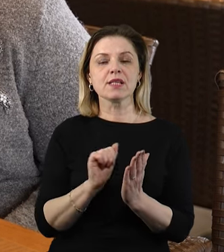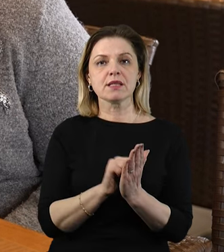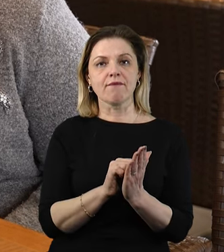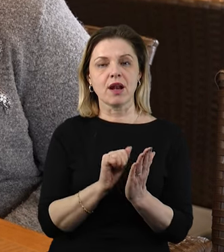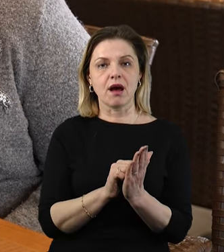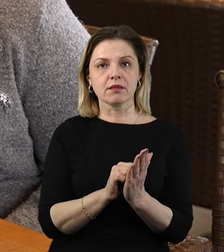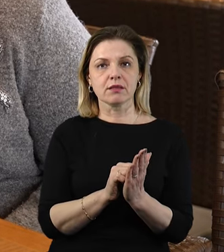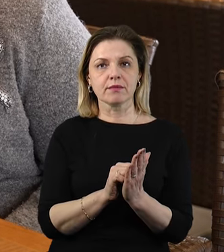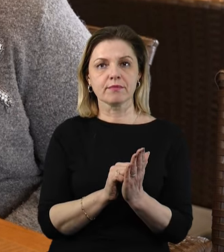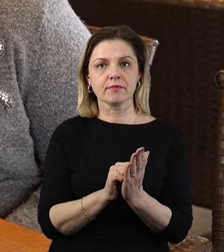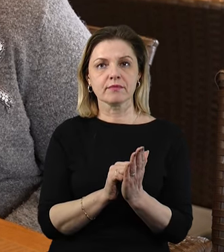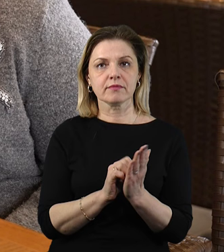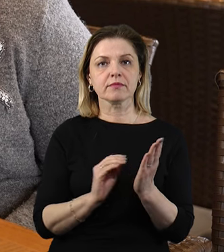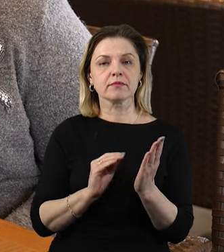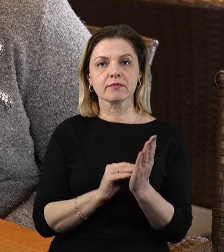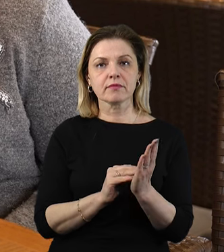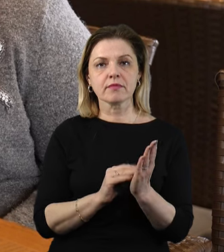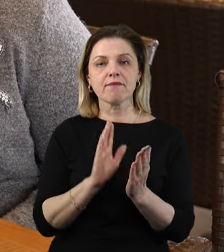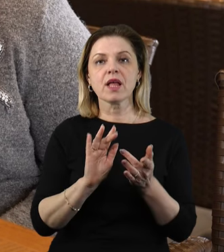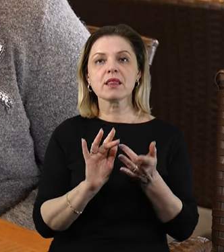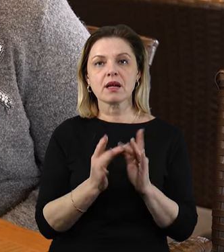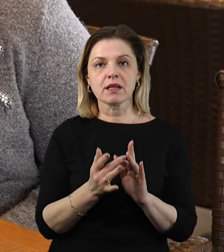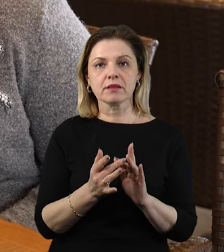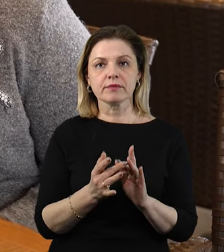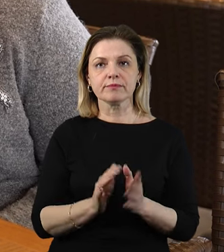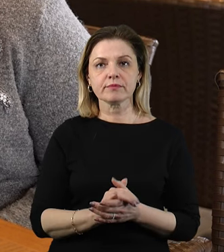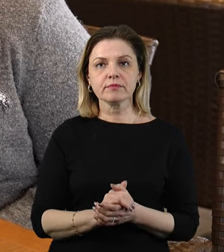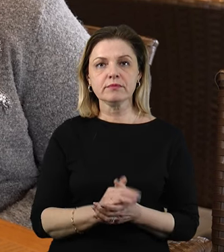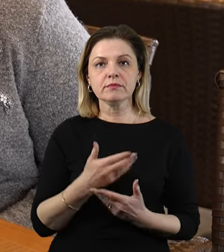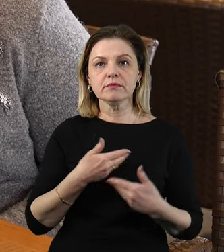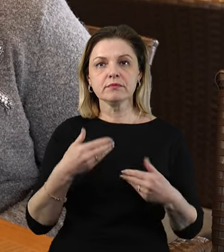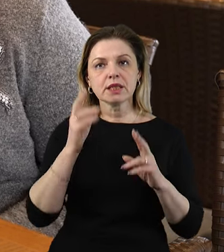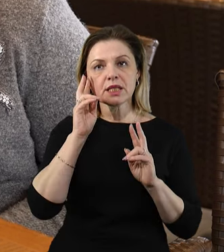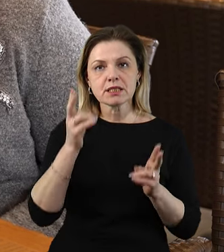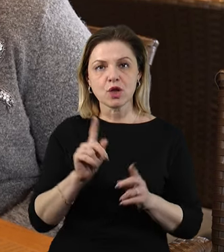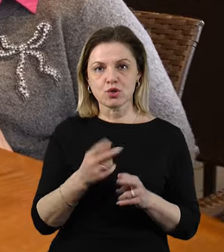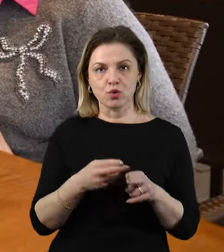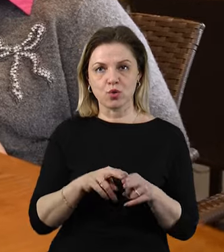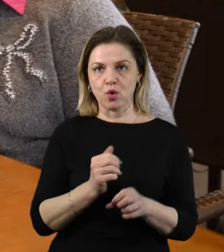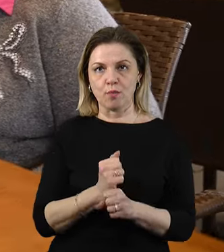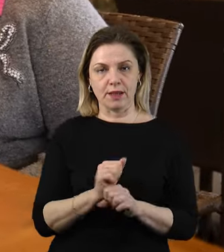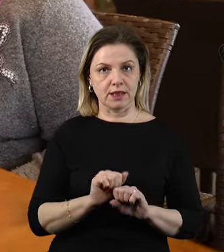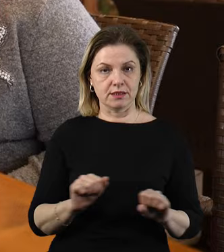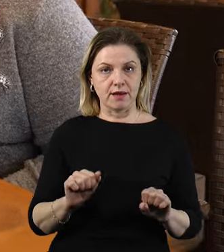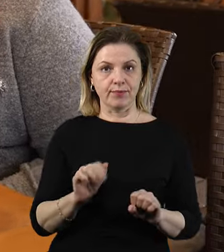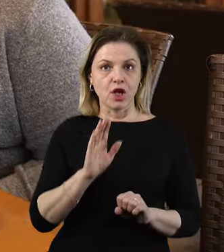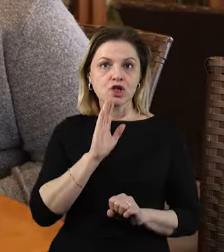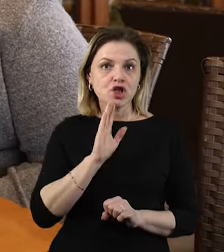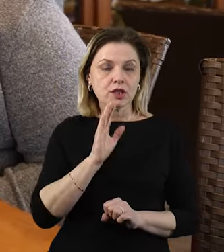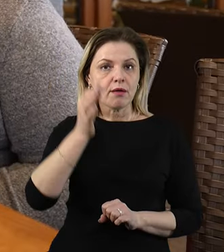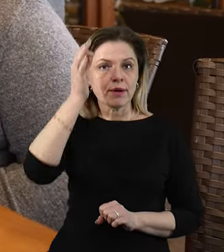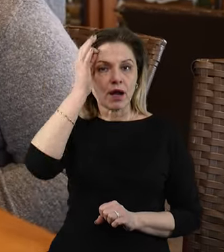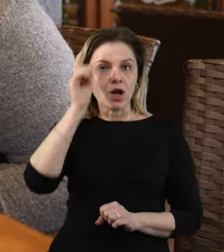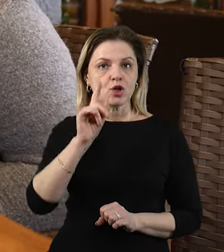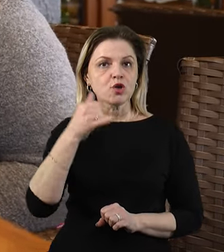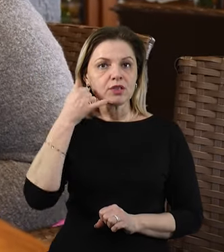в інтернет. Ми ж тоді не знали, що цього робити нельзя. Наталя пригадує, на відеозв